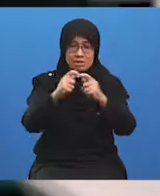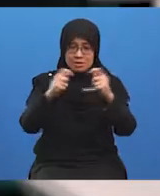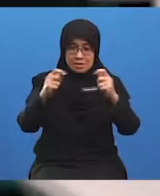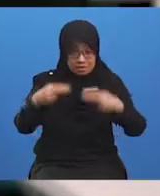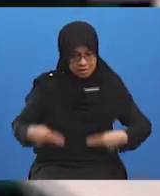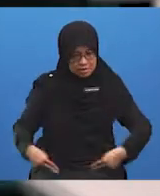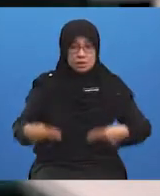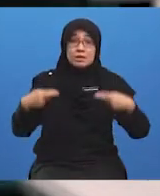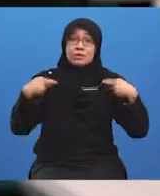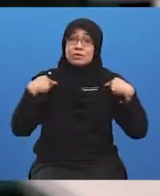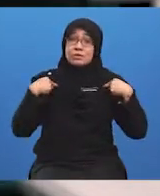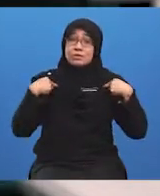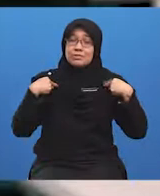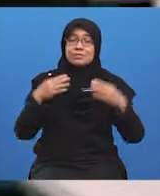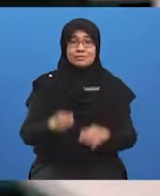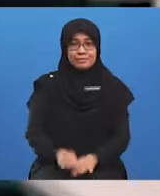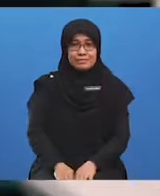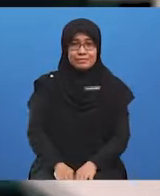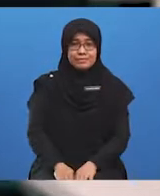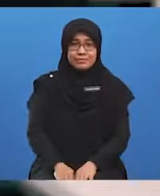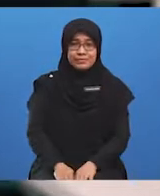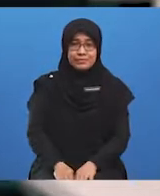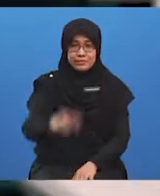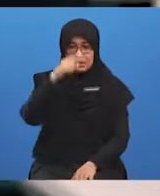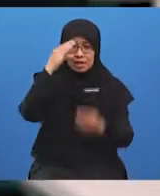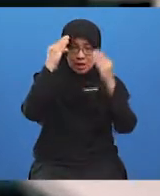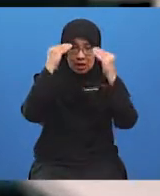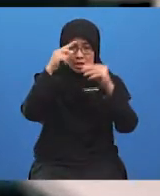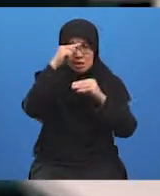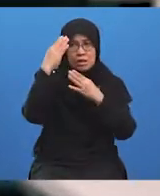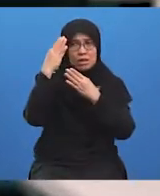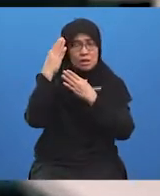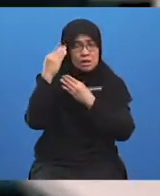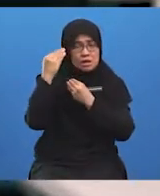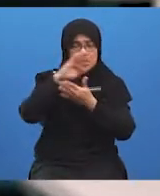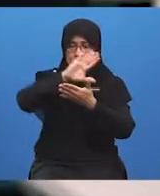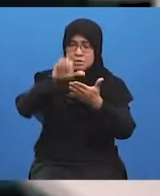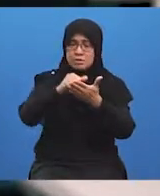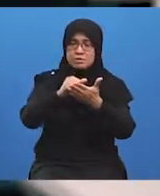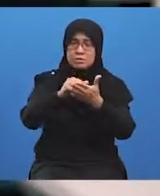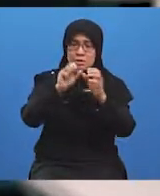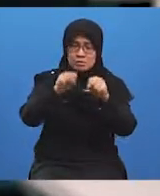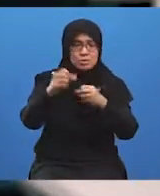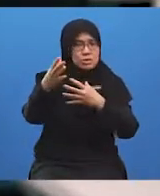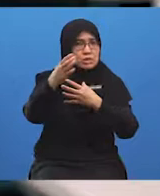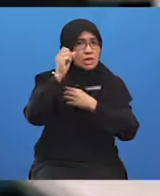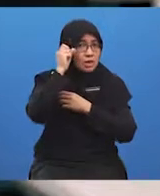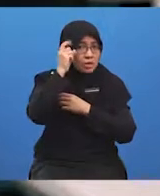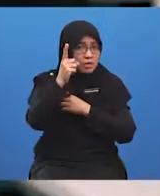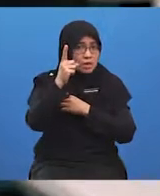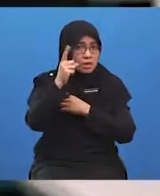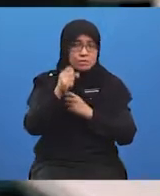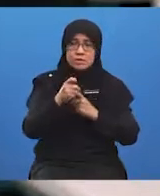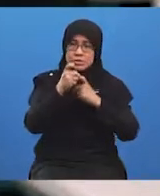Baiklah, pelajar semua. Cikgu harap pelajar-pelajar dapat memahami sumbangan PKS terhadap